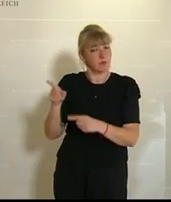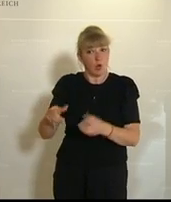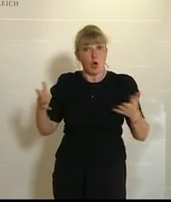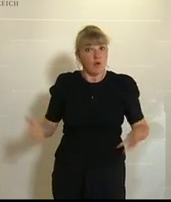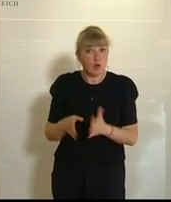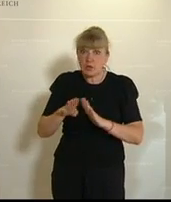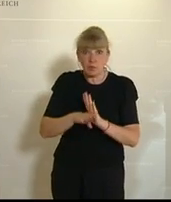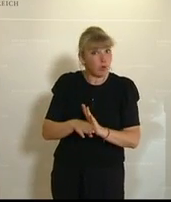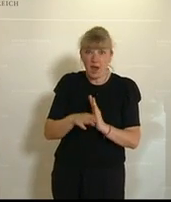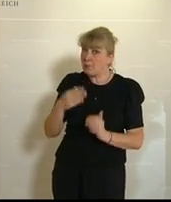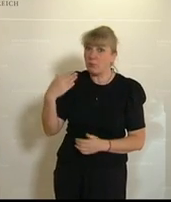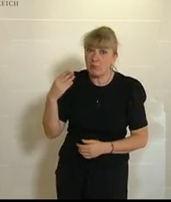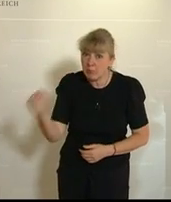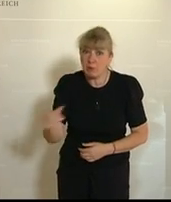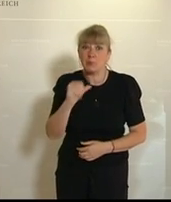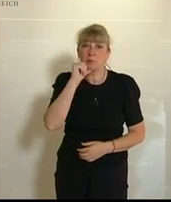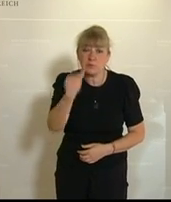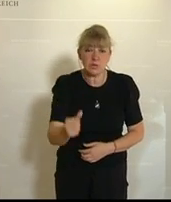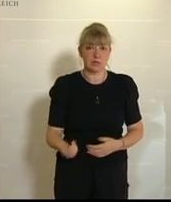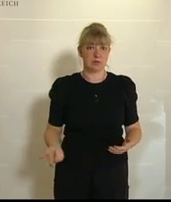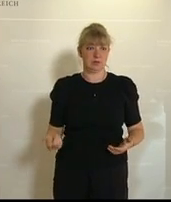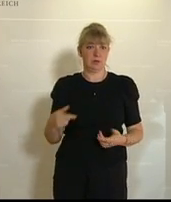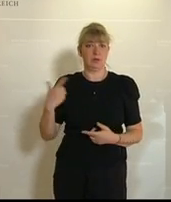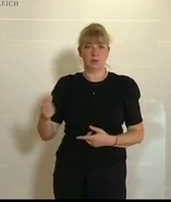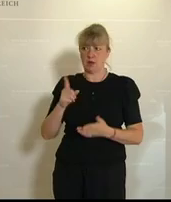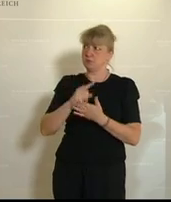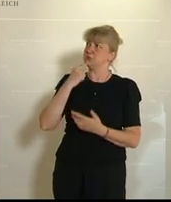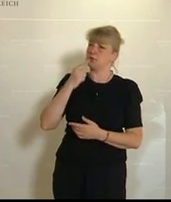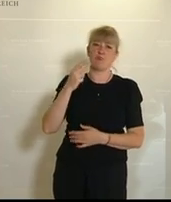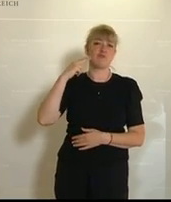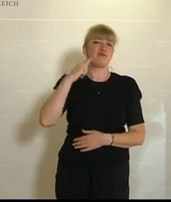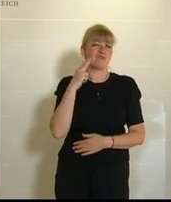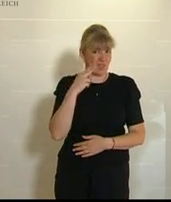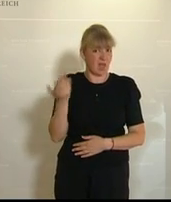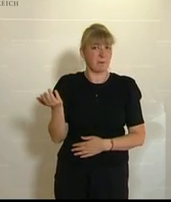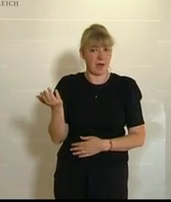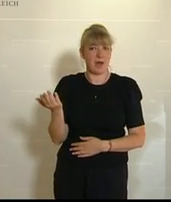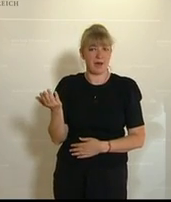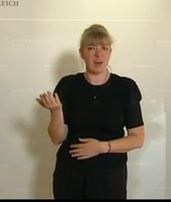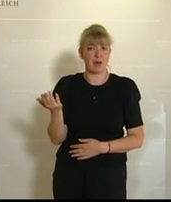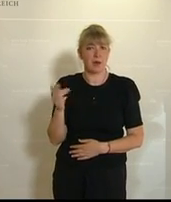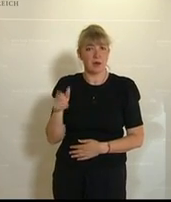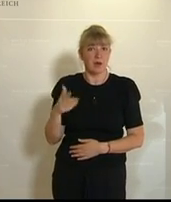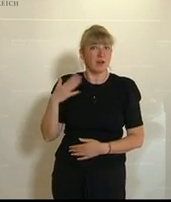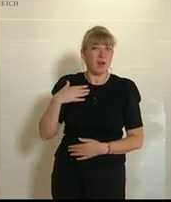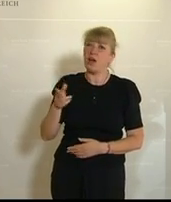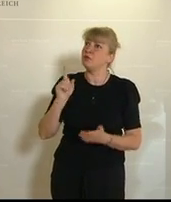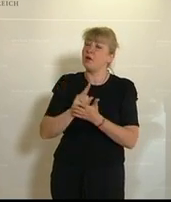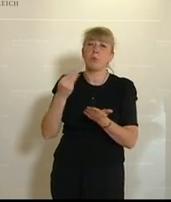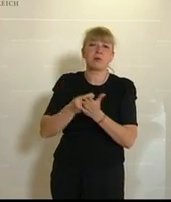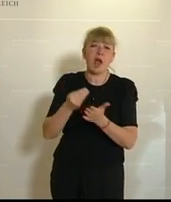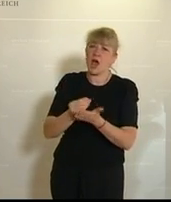Förderprogramm nicht erfasst sind. Ich darf hier auf eine Firma verweisen, die preisgekrönte